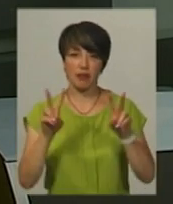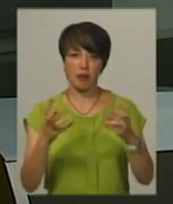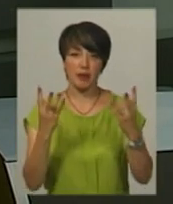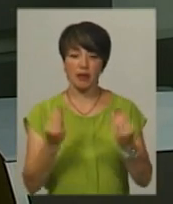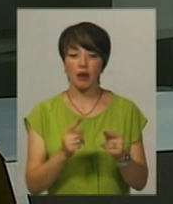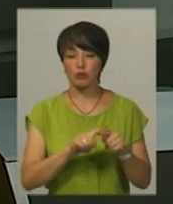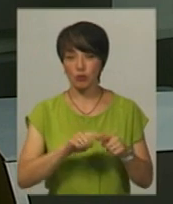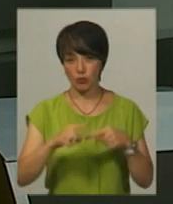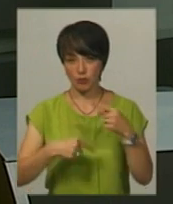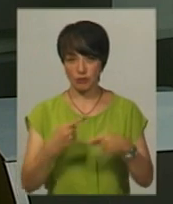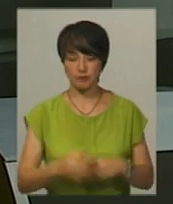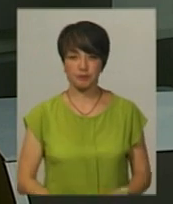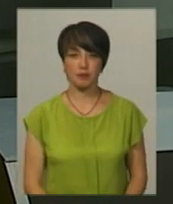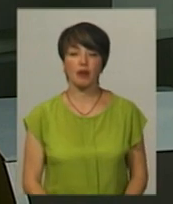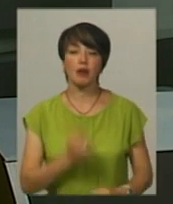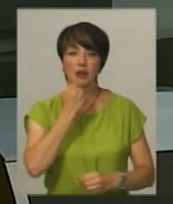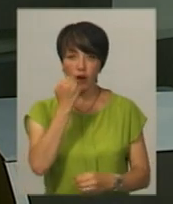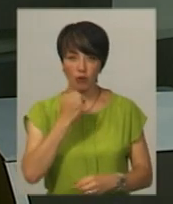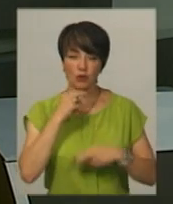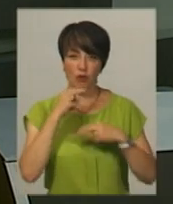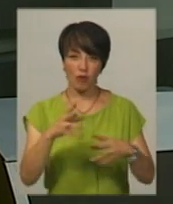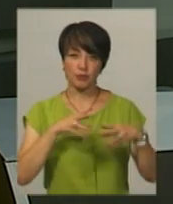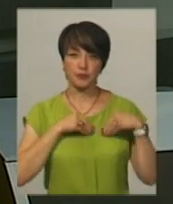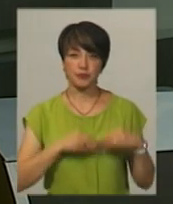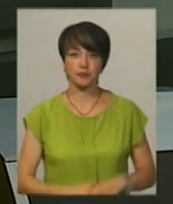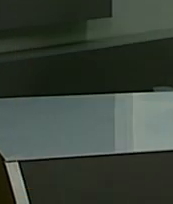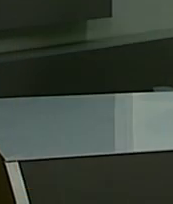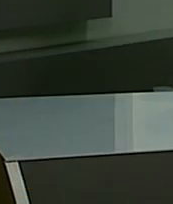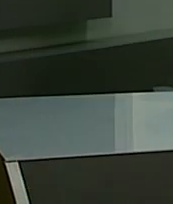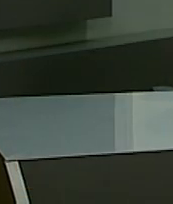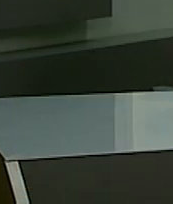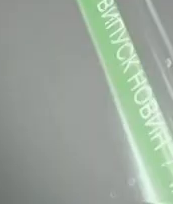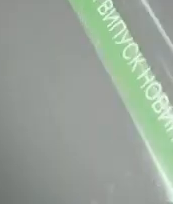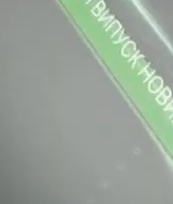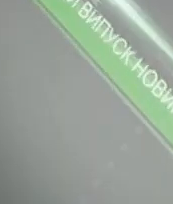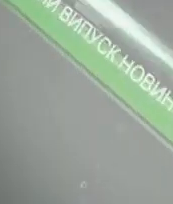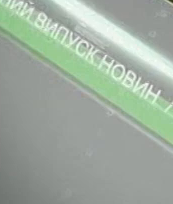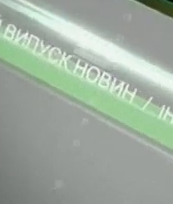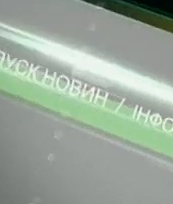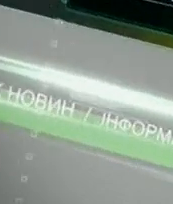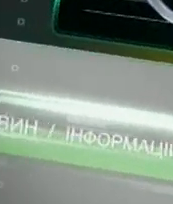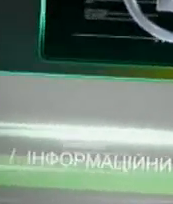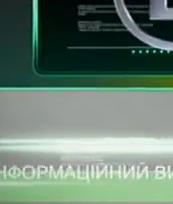дня» вже за мить в ефірі ЮАП «Оділля». Дякуємо, що залишаєтесь з нами. Дякую